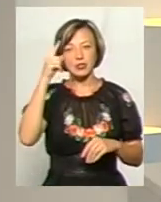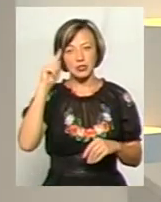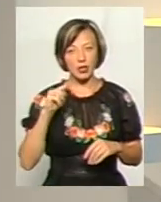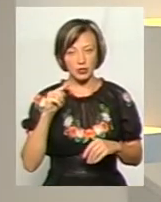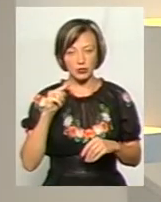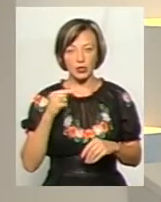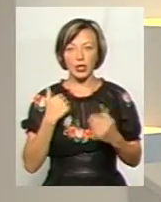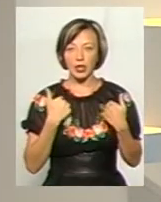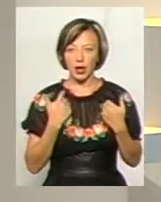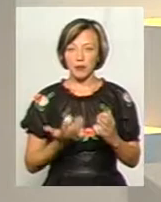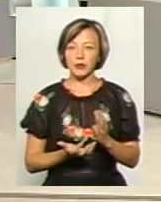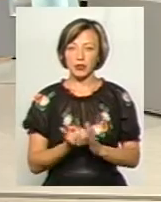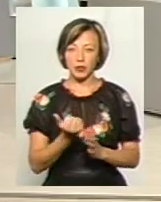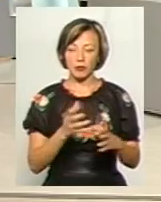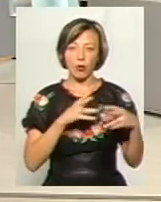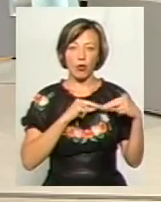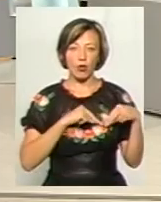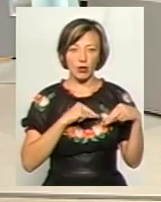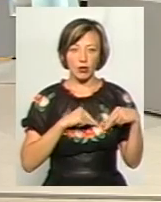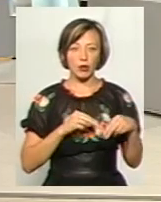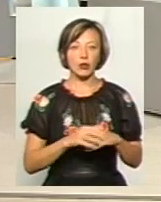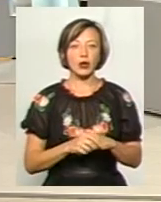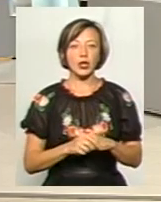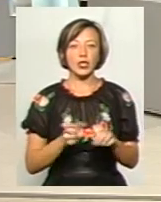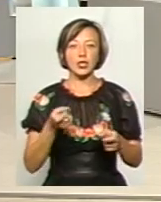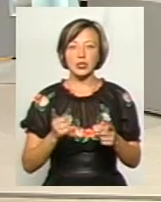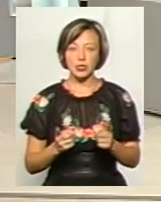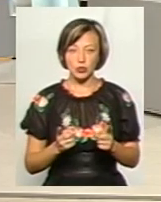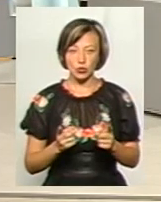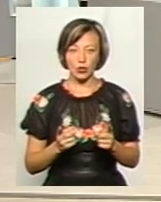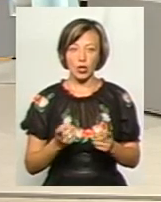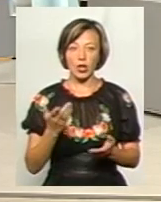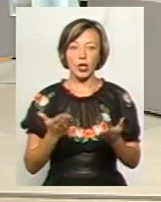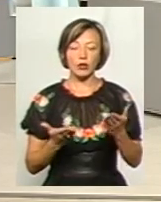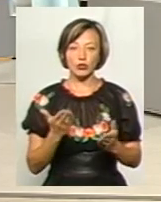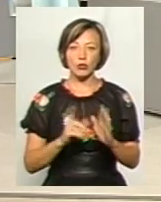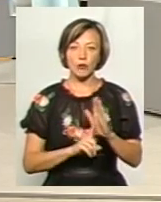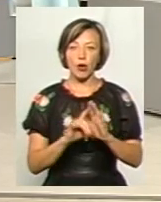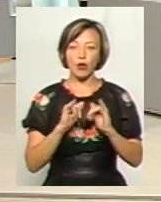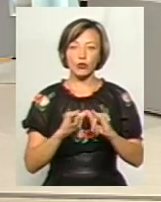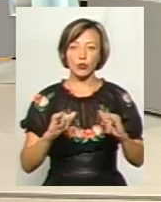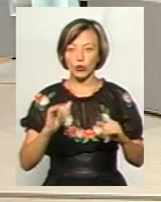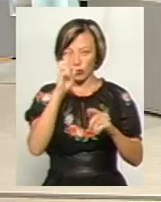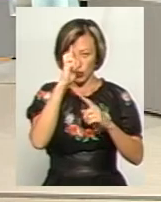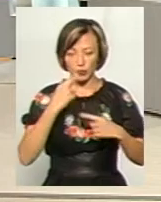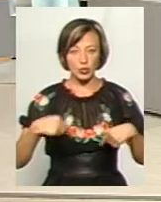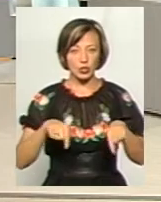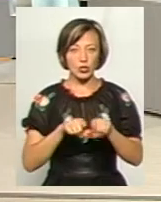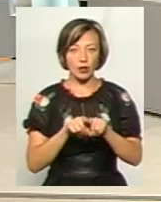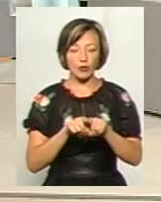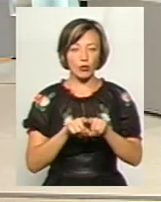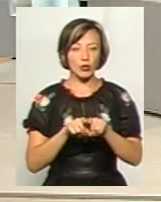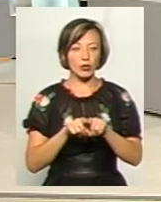підтримую колегу, Світлане, лічно, дійсно, якщо ми розбудовуємо державу, стає